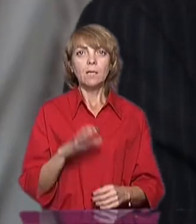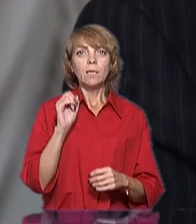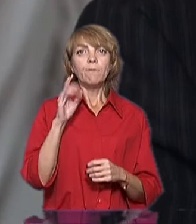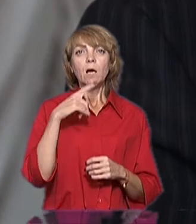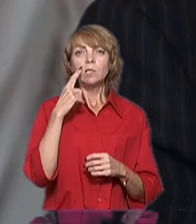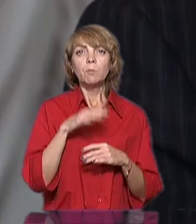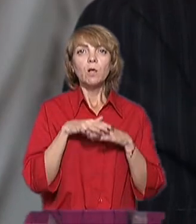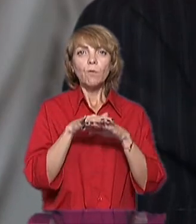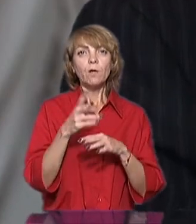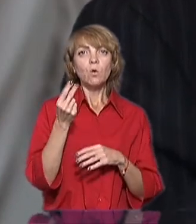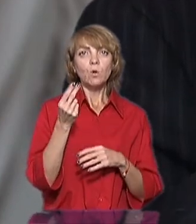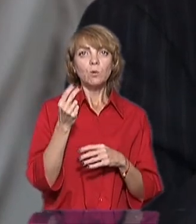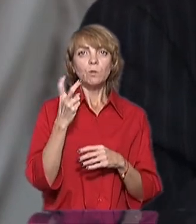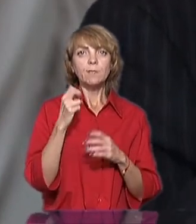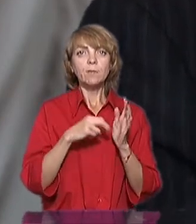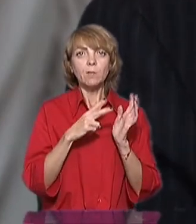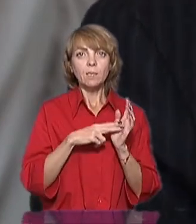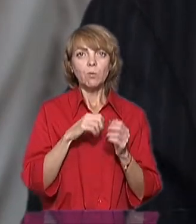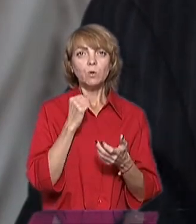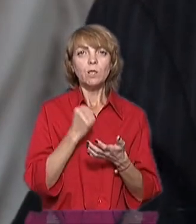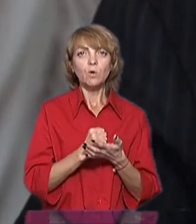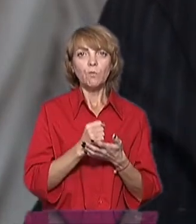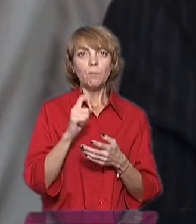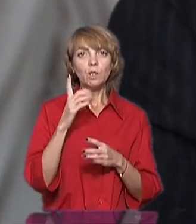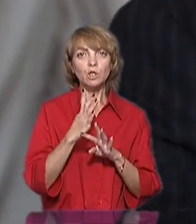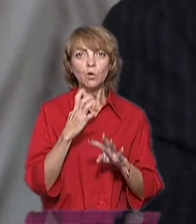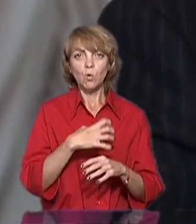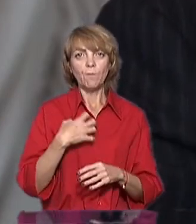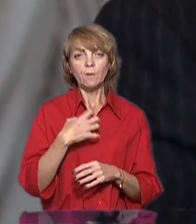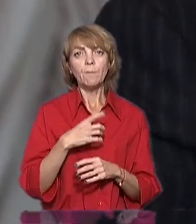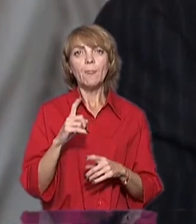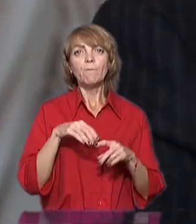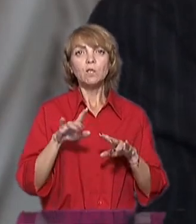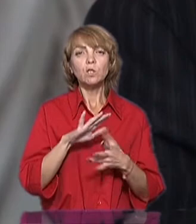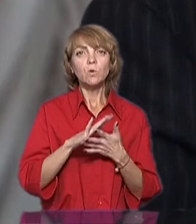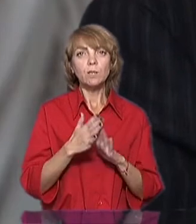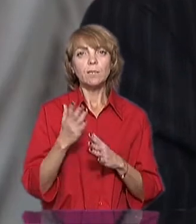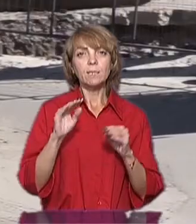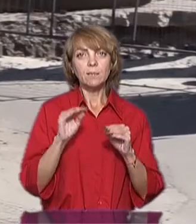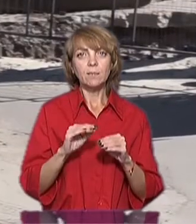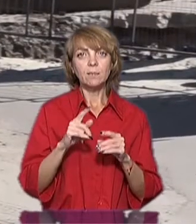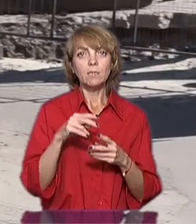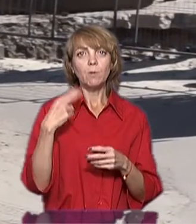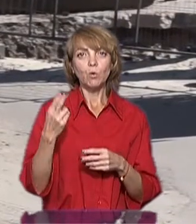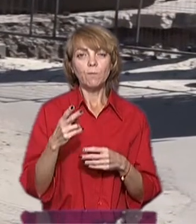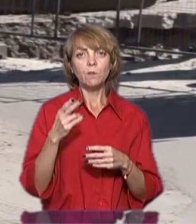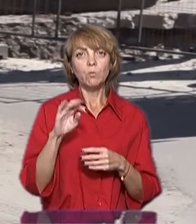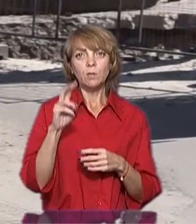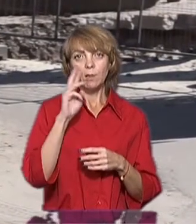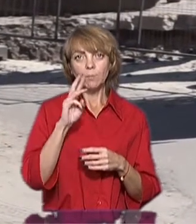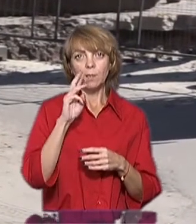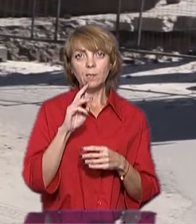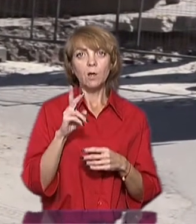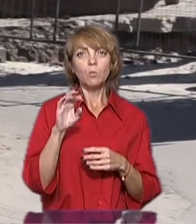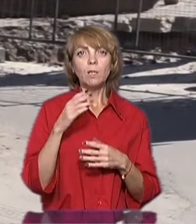каже, перерахування коштів по 217-й постанові першочергові. Щоб вирішити ситуацію, яка склалась із заборгованістю по зарплаті,